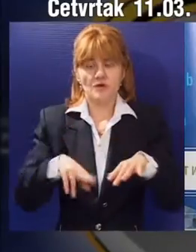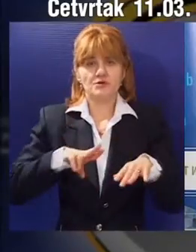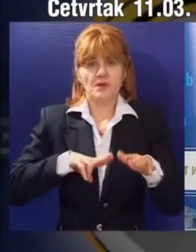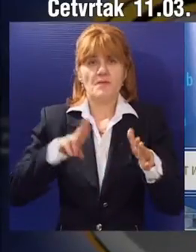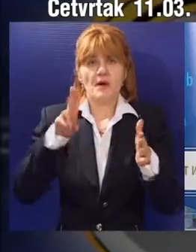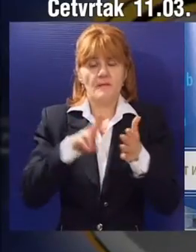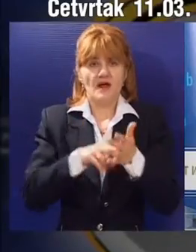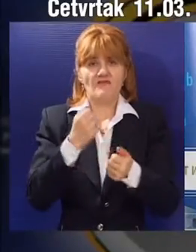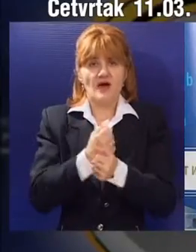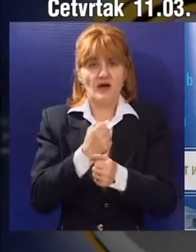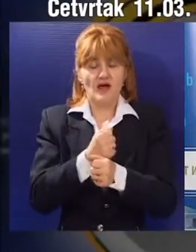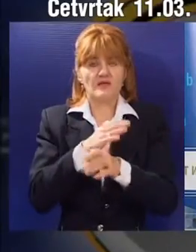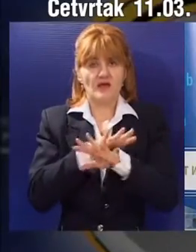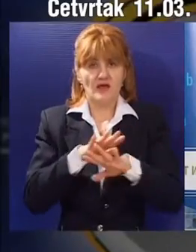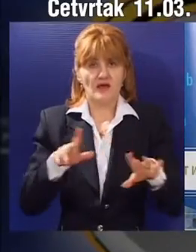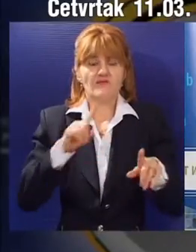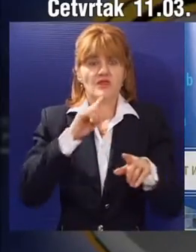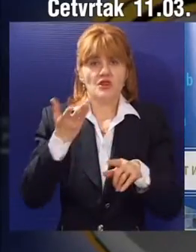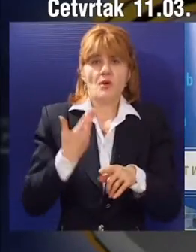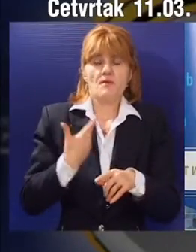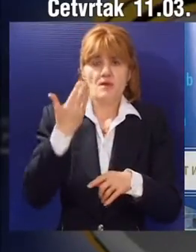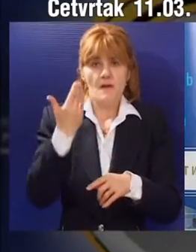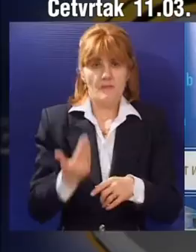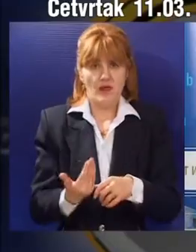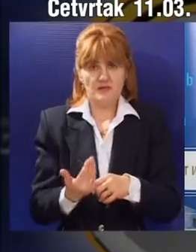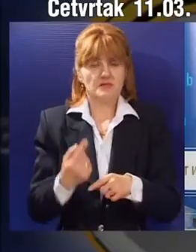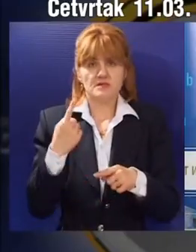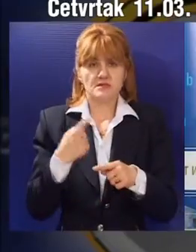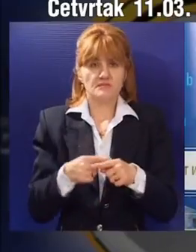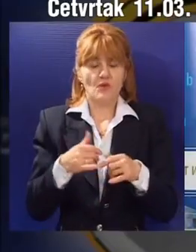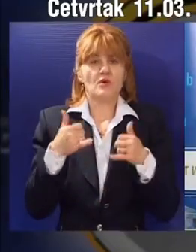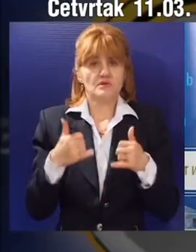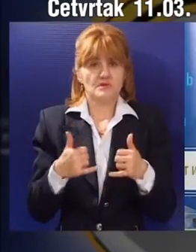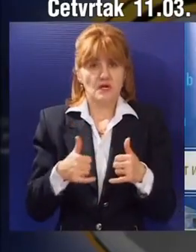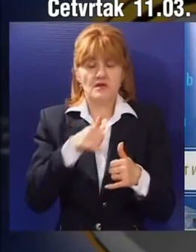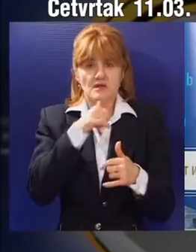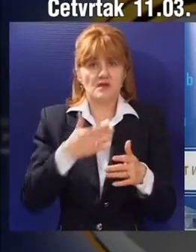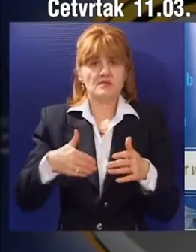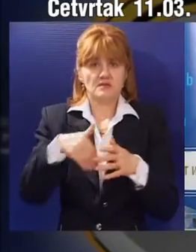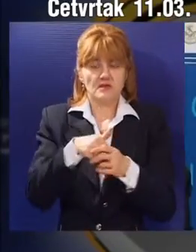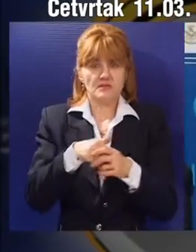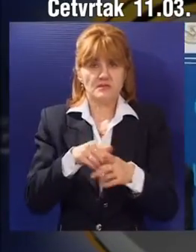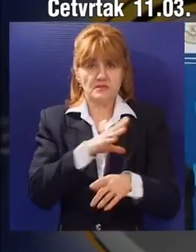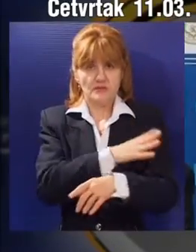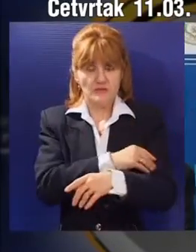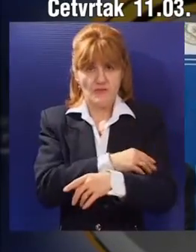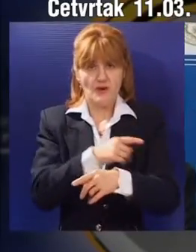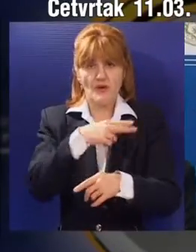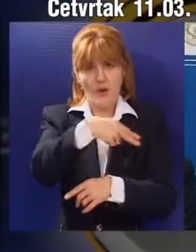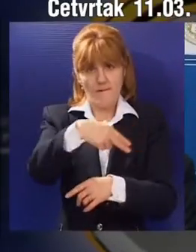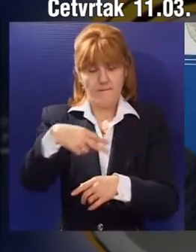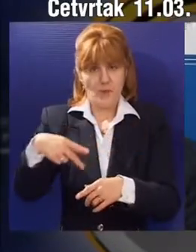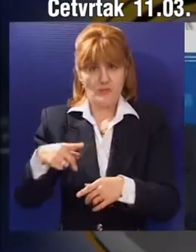radi, što je vrlo bitno, i da radnici dobiju svoje plate i zarade, na kraju kraja zbog toga su i u preduzeću. Činom